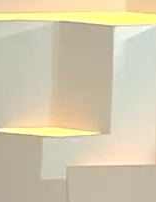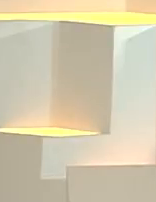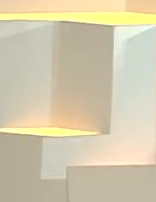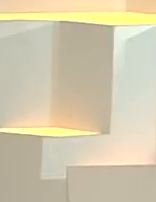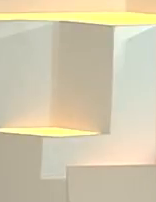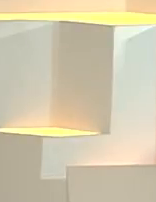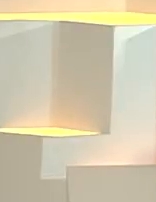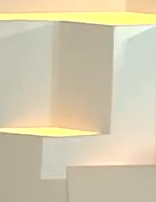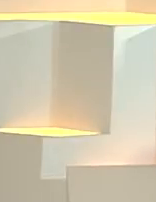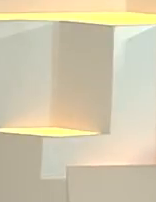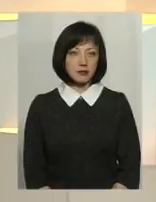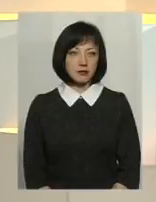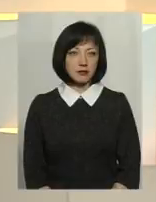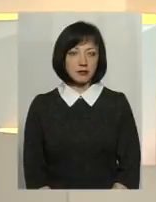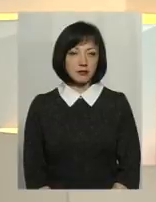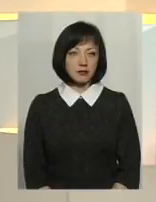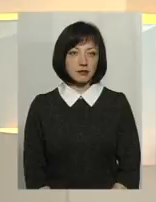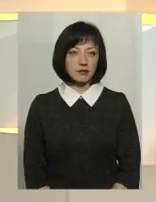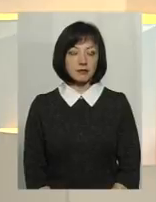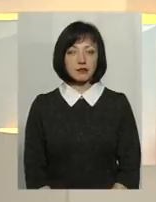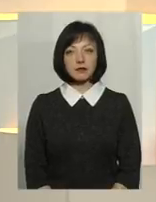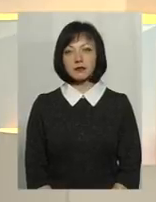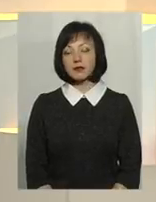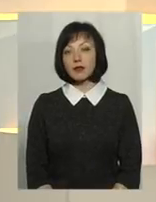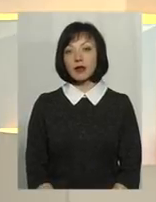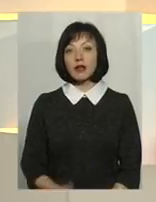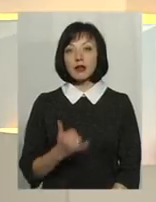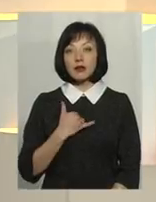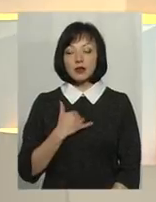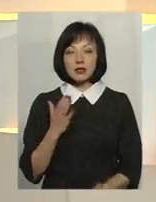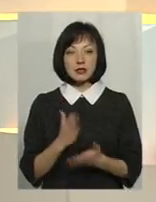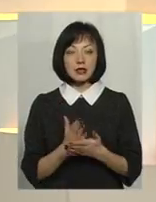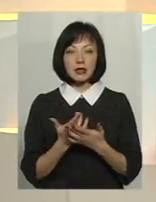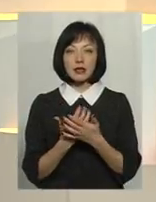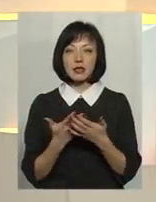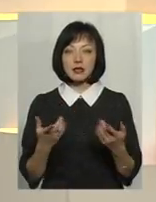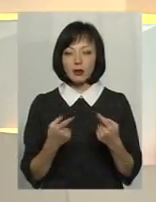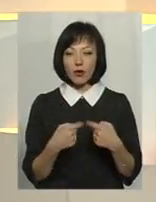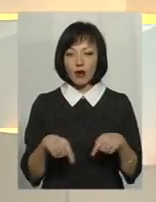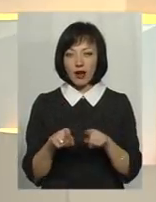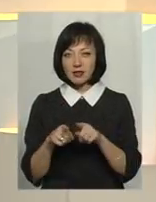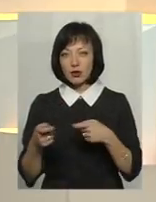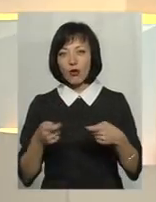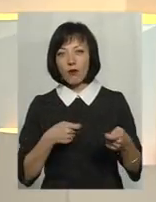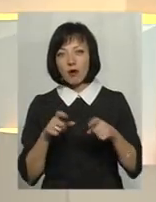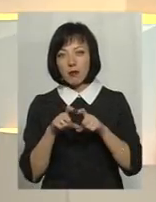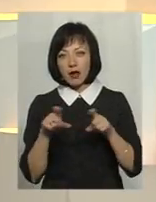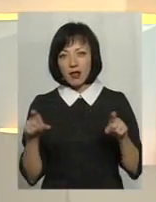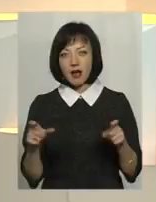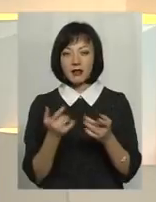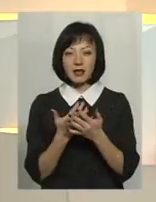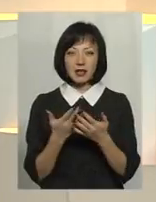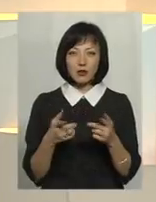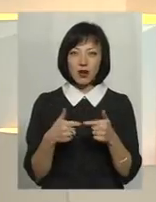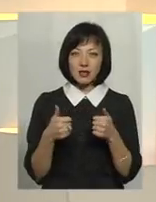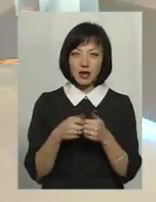органів місцевого самоврядування. Разом з тим, ситуація з економікою нашою, з